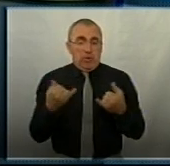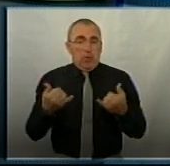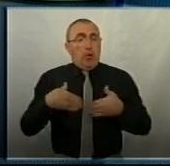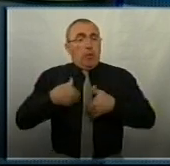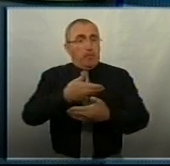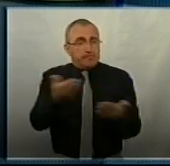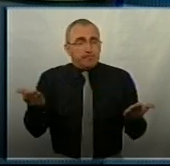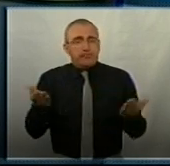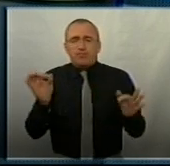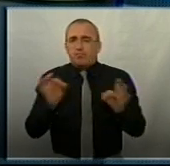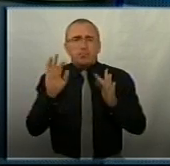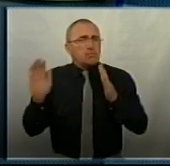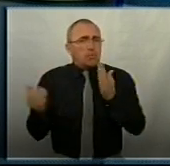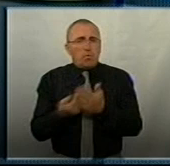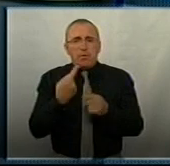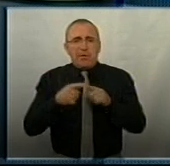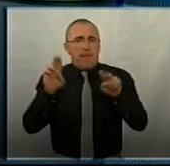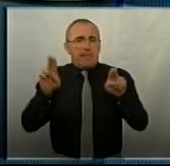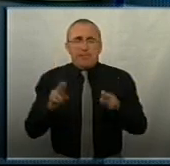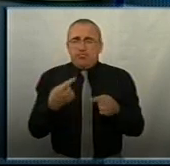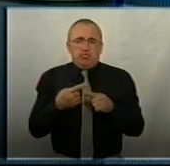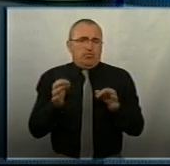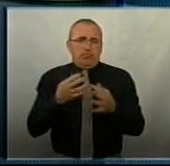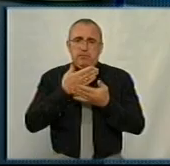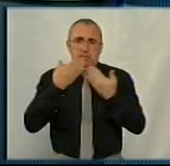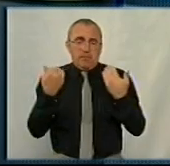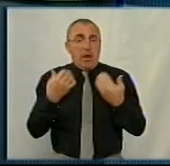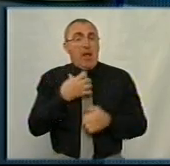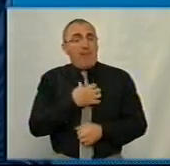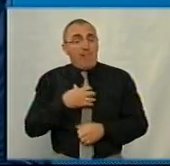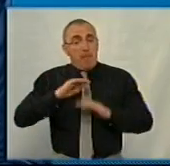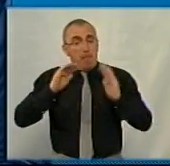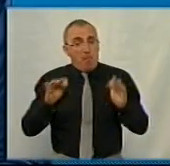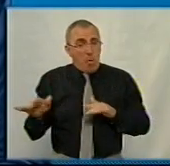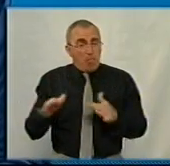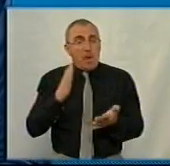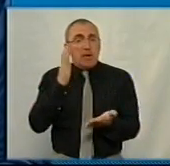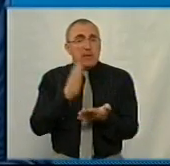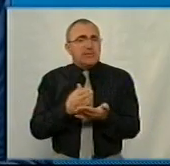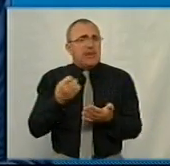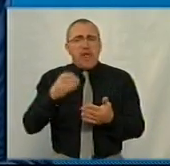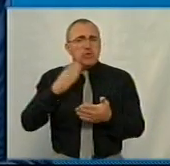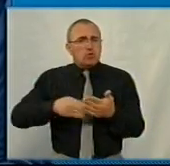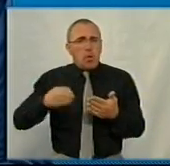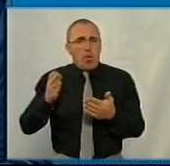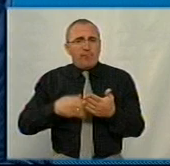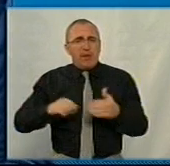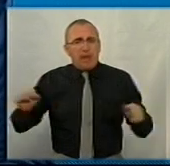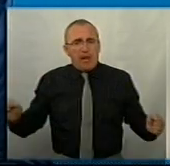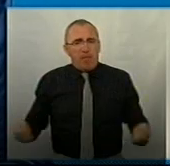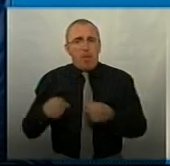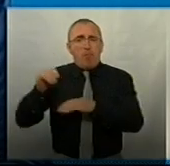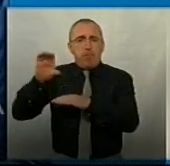пропонуємо. Нічого нового в цього принципу немає, але важливим моментом є, що дійсно це не зовсім підтримка